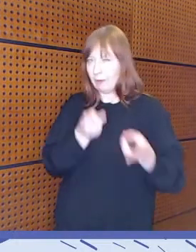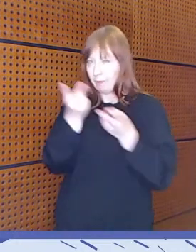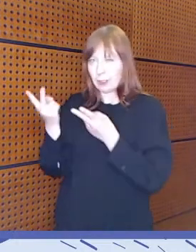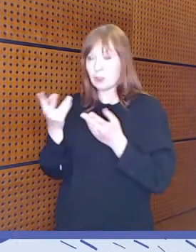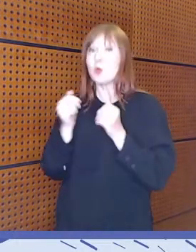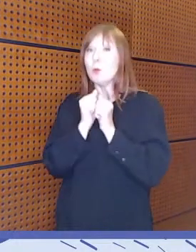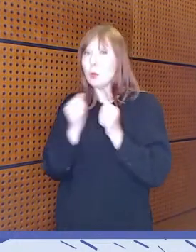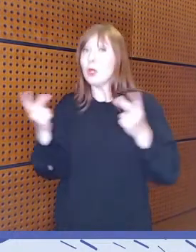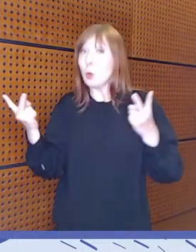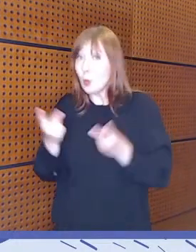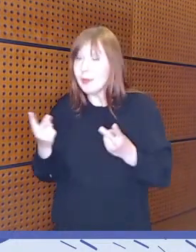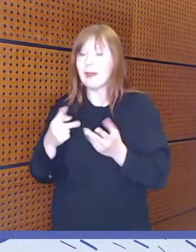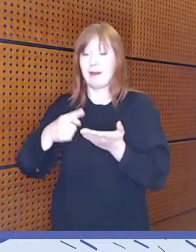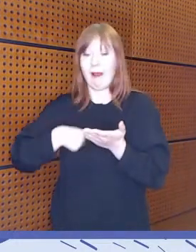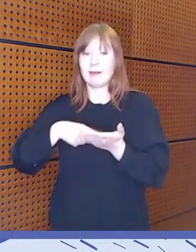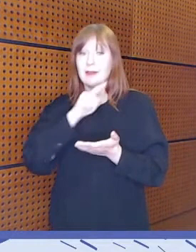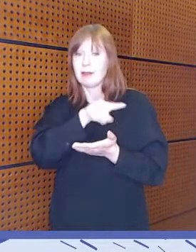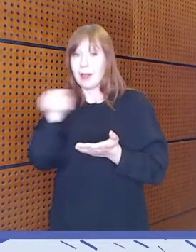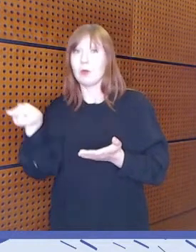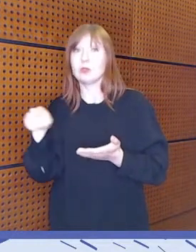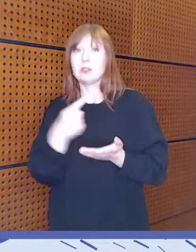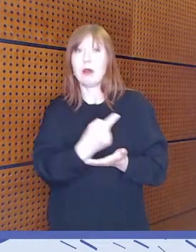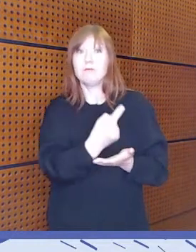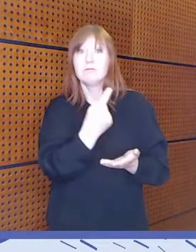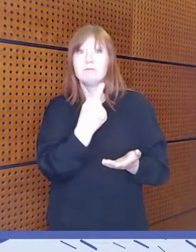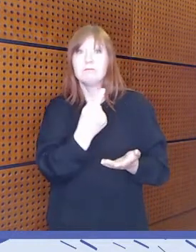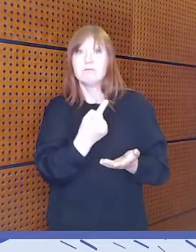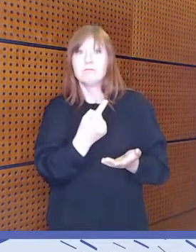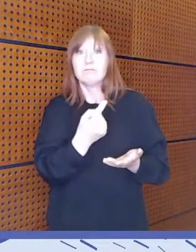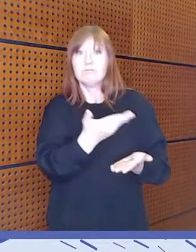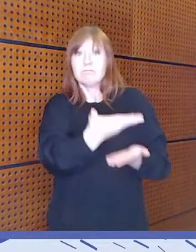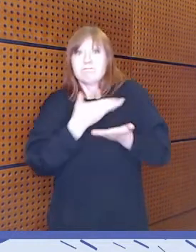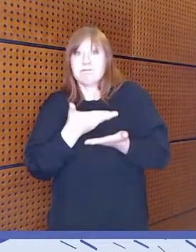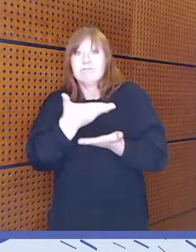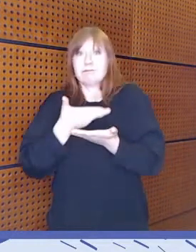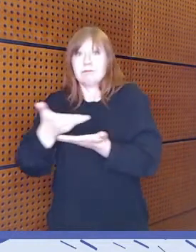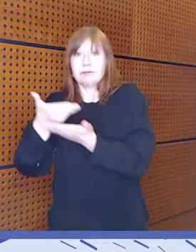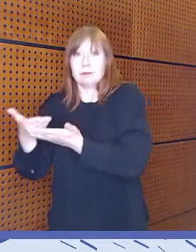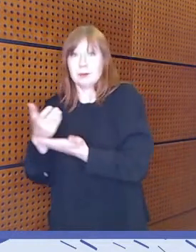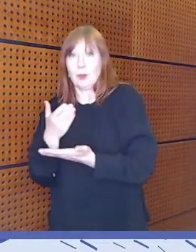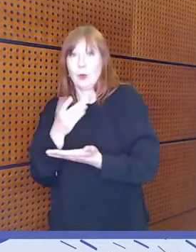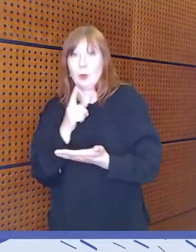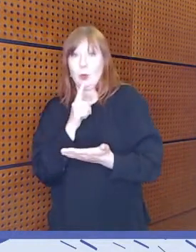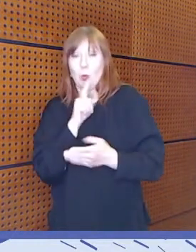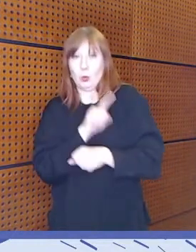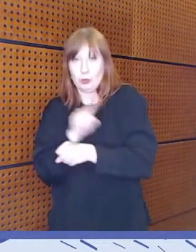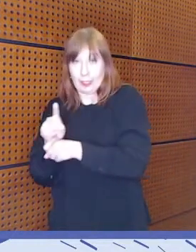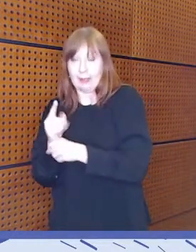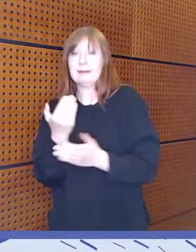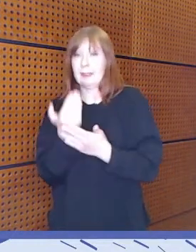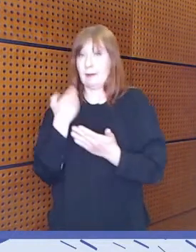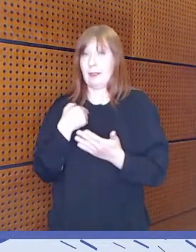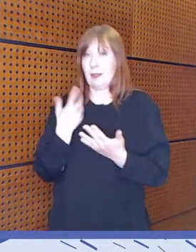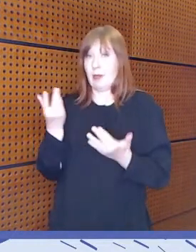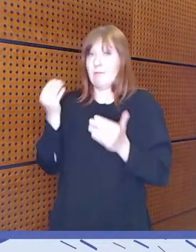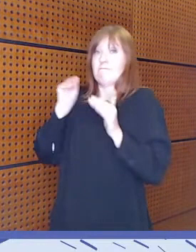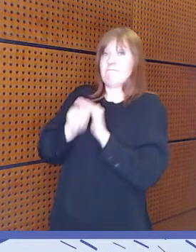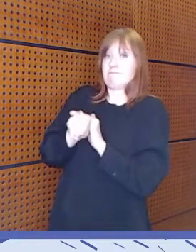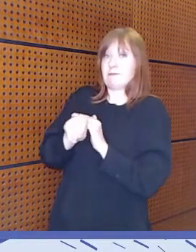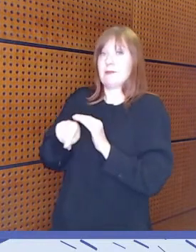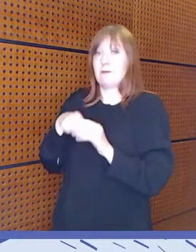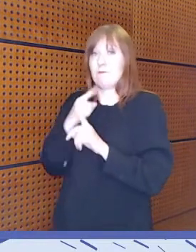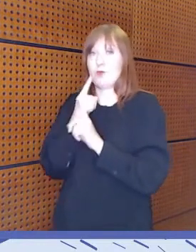näissä meidän haastatteluissa. Eikä sitä ollut mitenkään mielekästä sitten irrottaa tai erottaa siitä tarkastelusta. Ja oikeastaan sitä oli hyvin